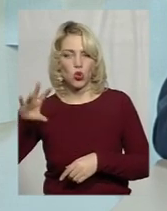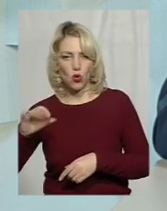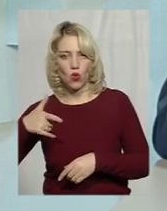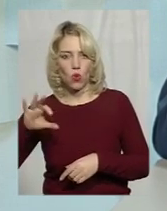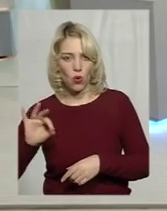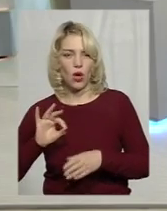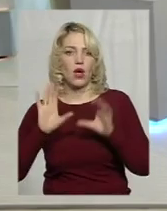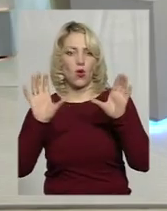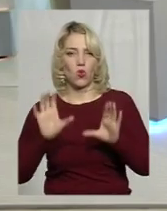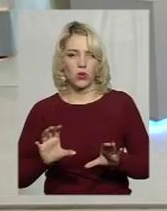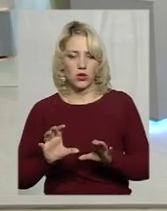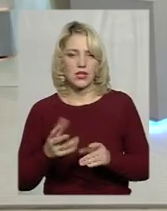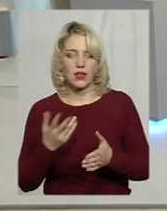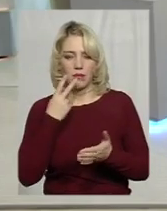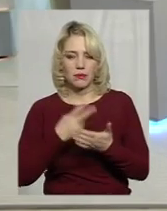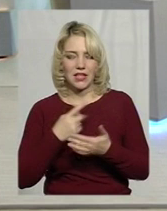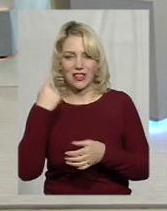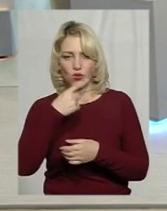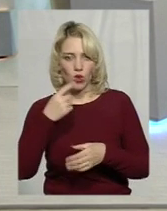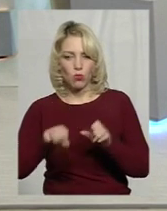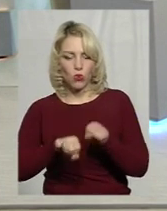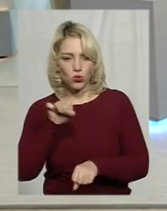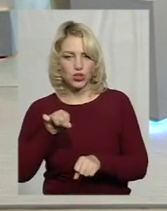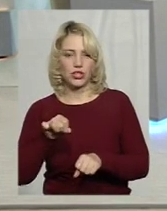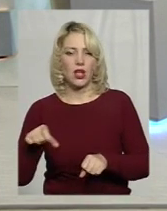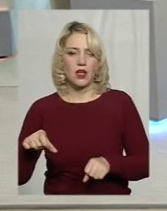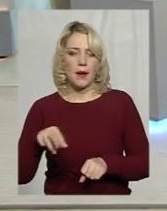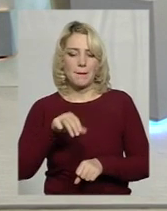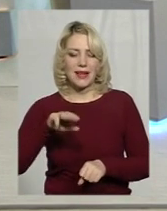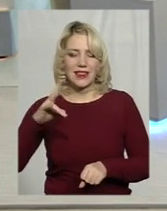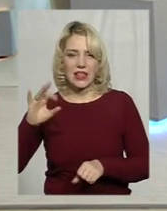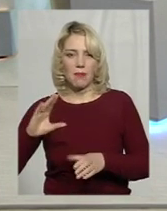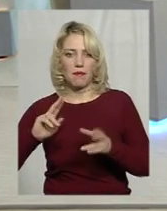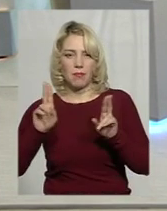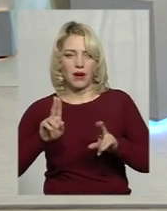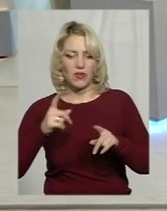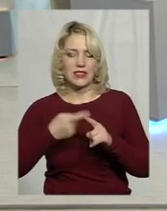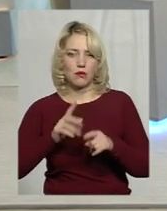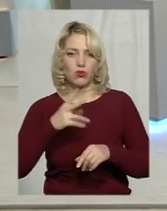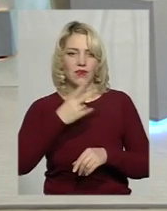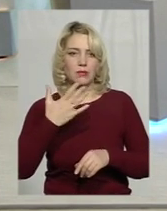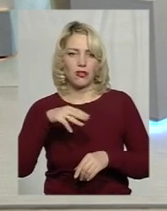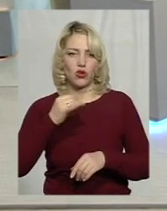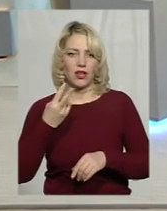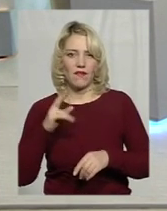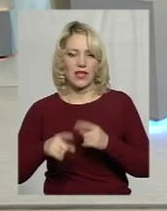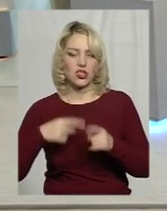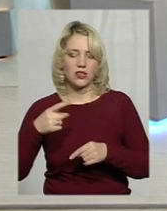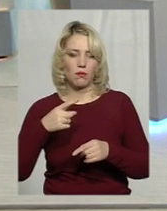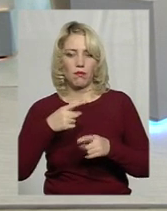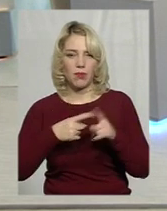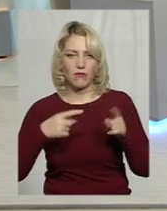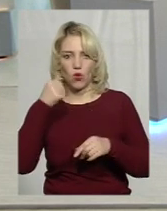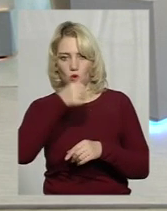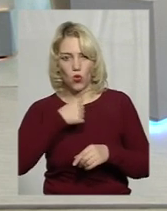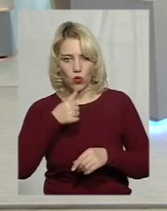до двох статей, які передачають відповідальність за порушення митних правил, тих чи інших, от, це буде 25 травня, якщо не помиляюсь, через півроку, от,